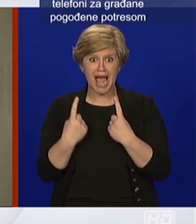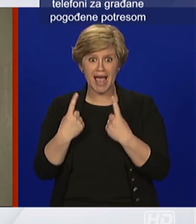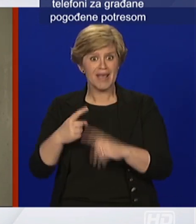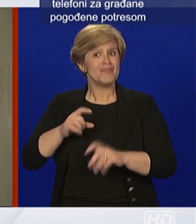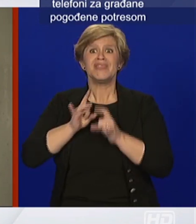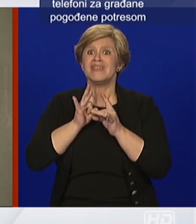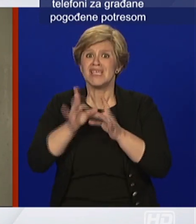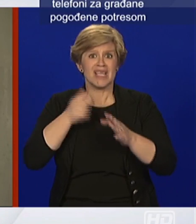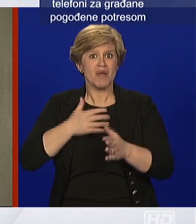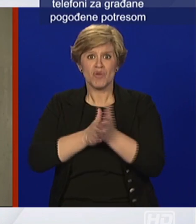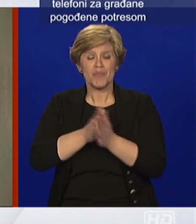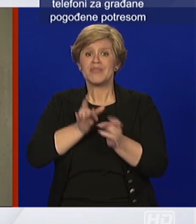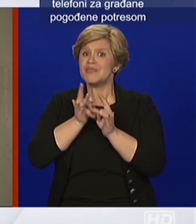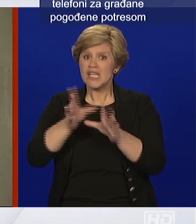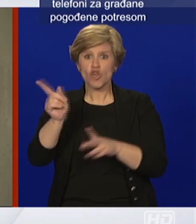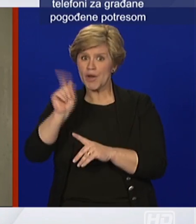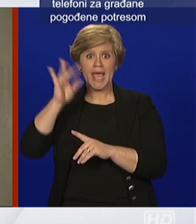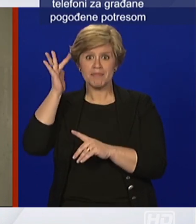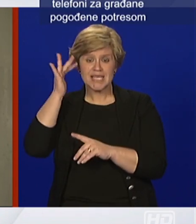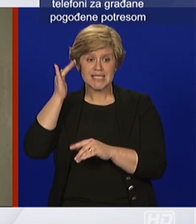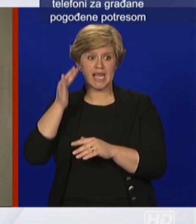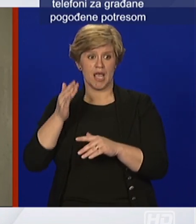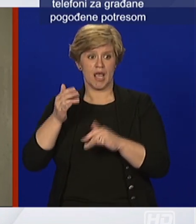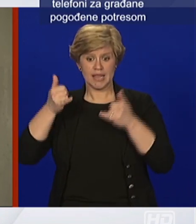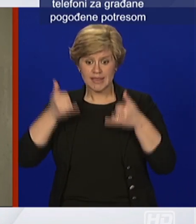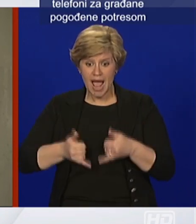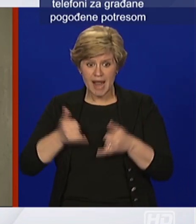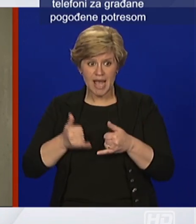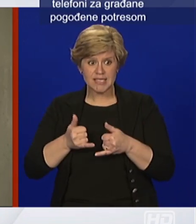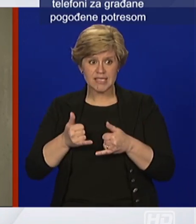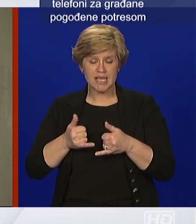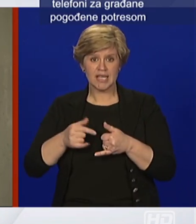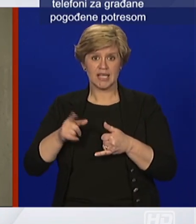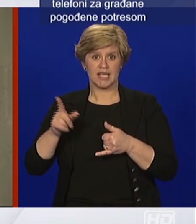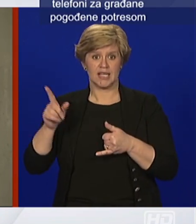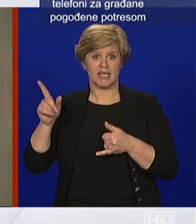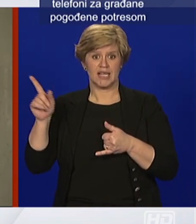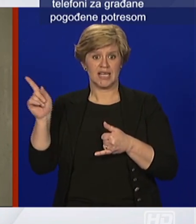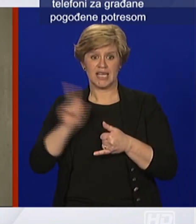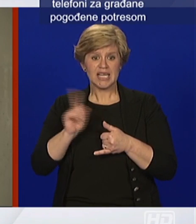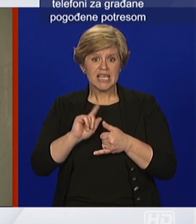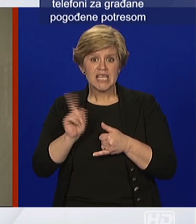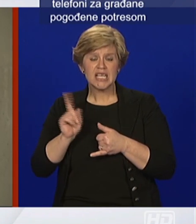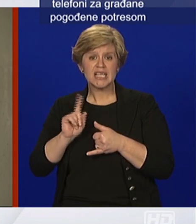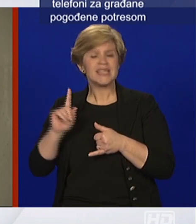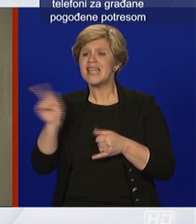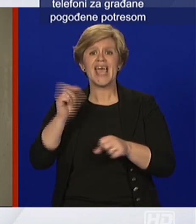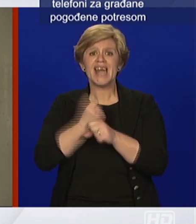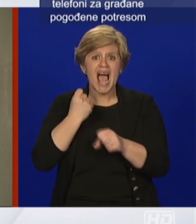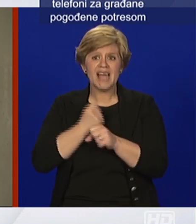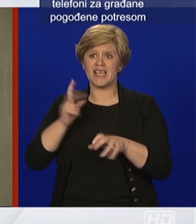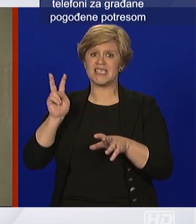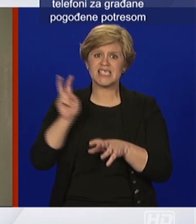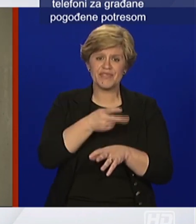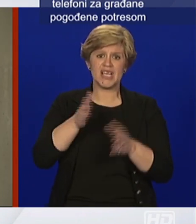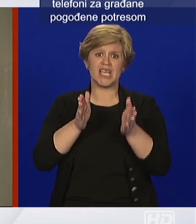misli bez obzira što danas nisu svi u optimalnoj funkciji mislim tu i na